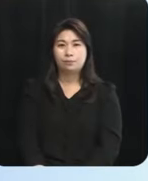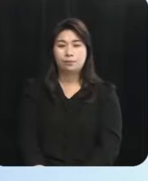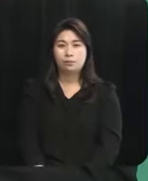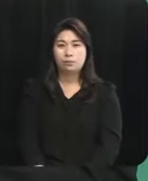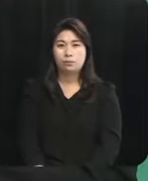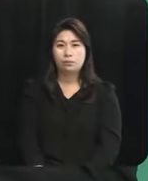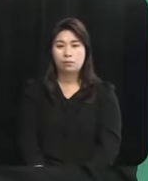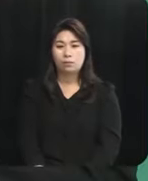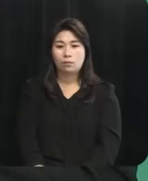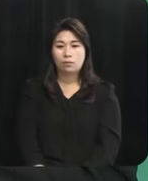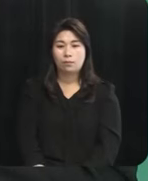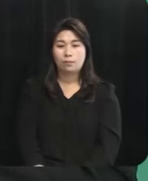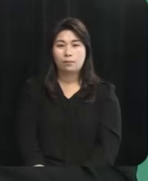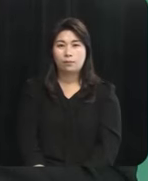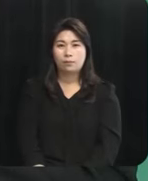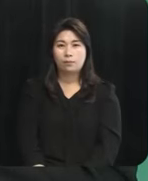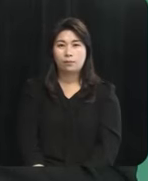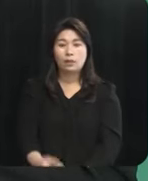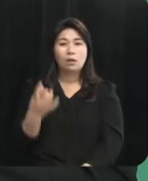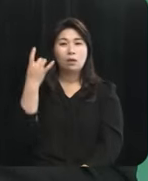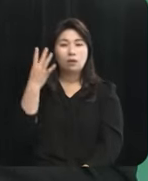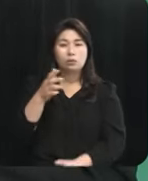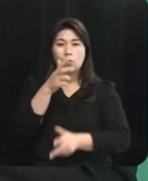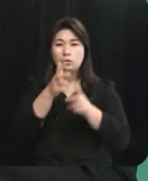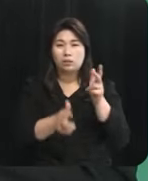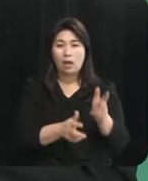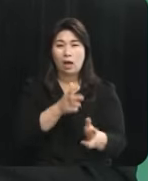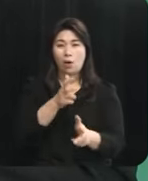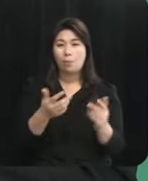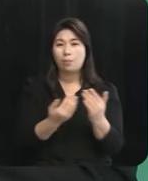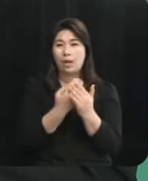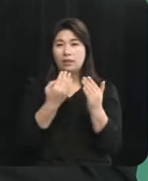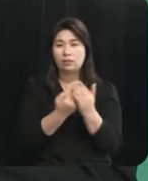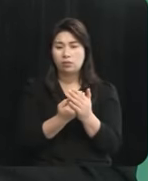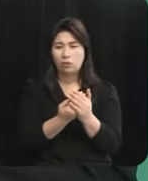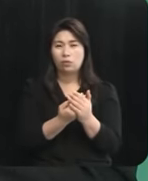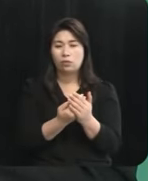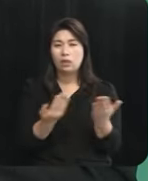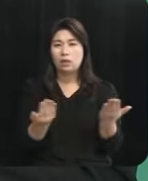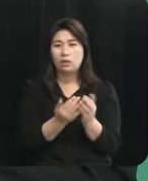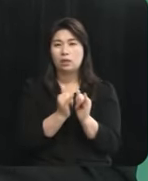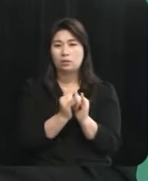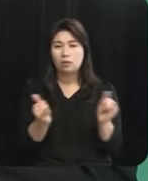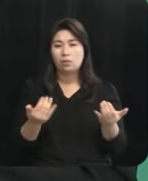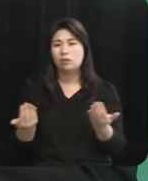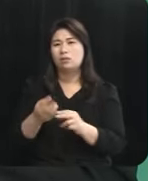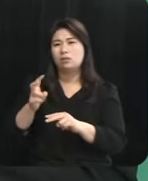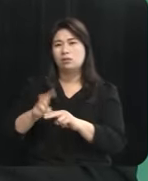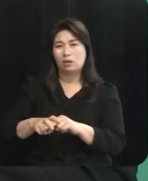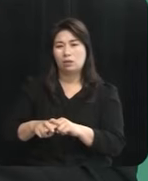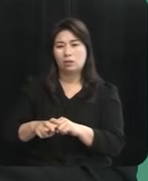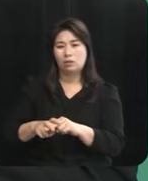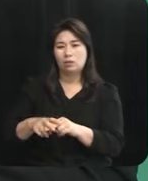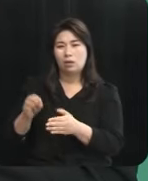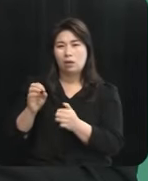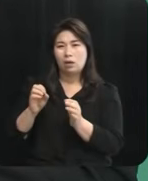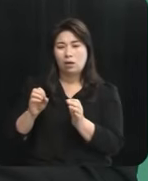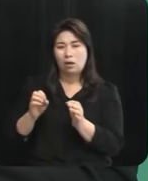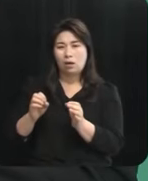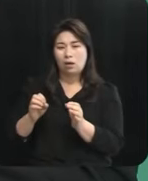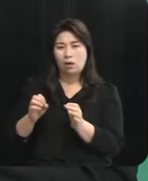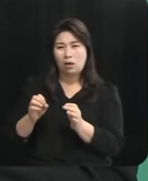역시 기존 산업, 기존 발전 업계에 종사하시는 분들이 일자리를 이룰 수